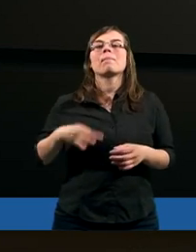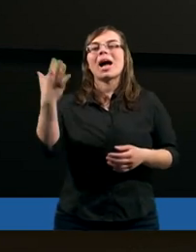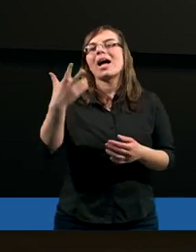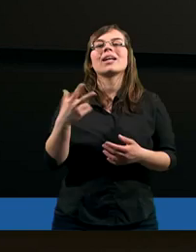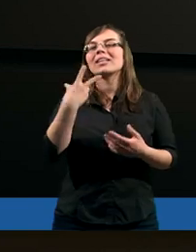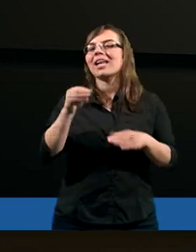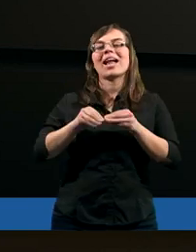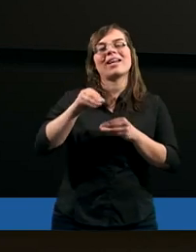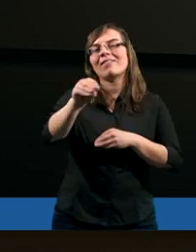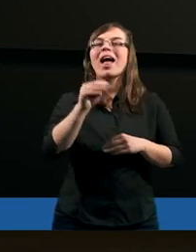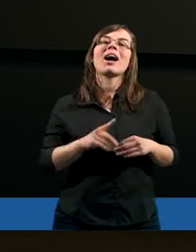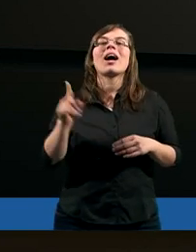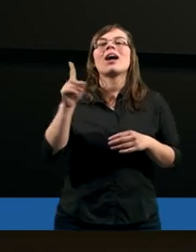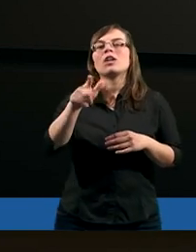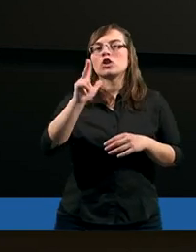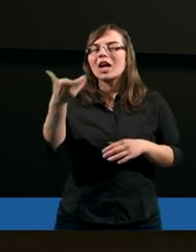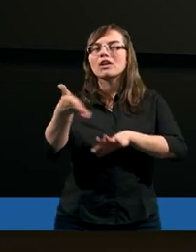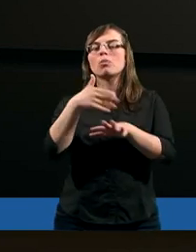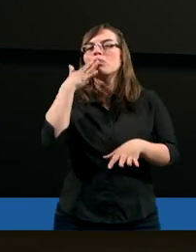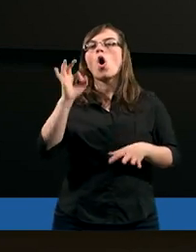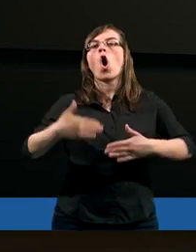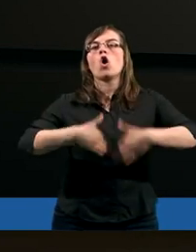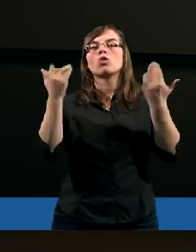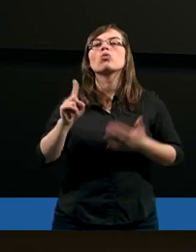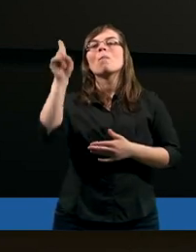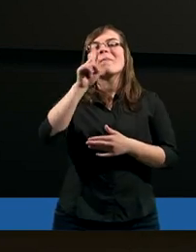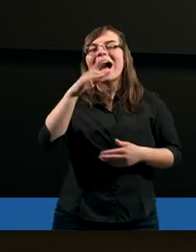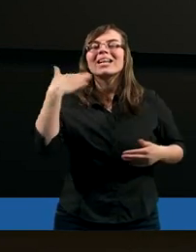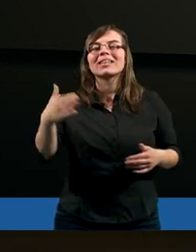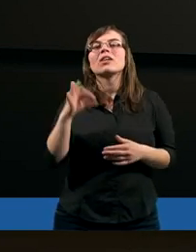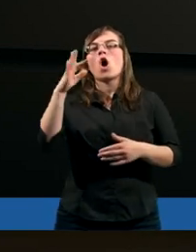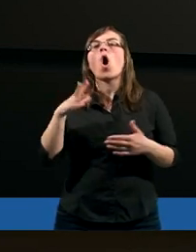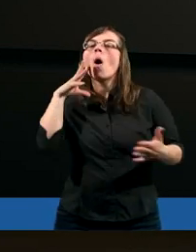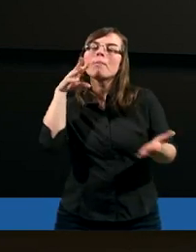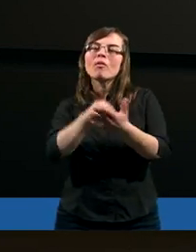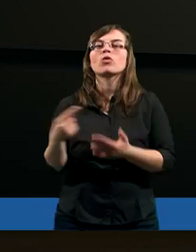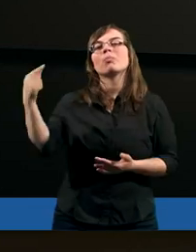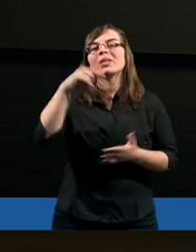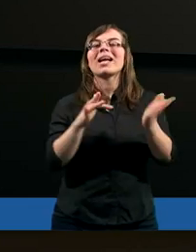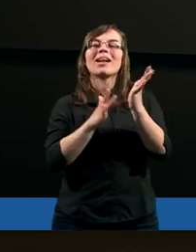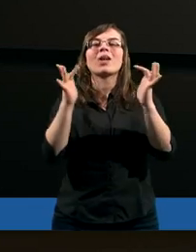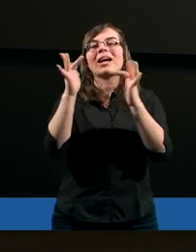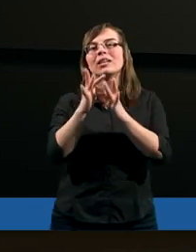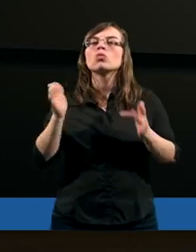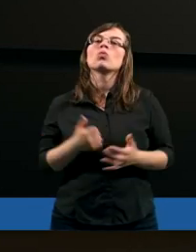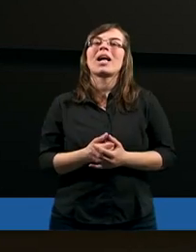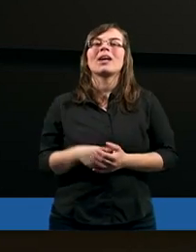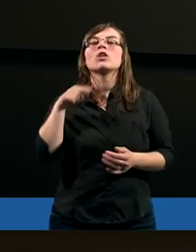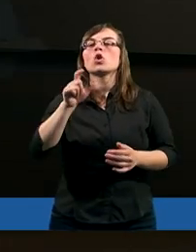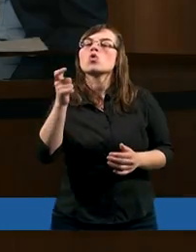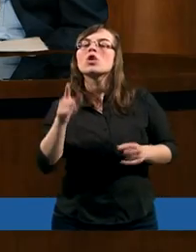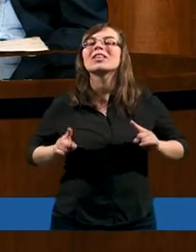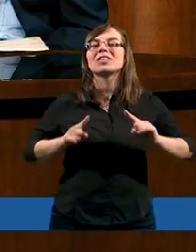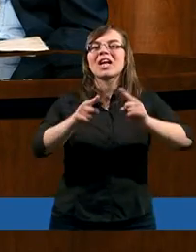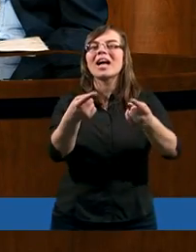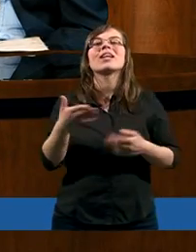Pan nie zwleka, bo trzeci rozdział mówi o Dniu Pańskim, o powtórnym przyjściu Jezusa Chrystusa.